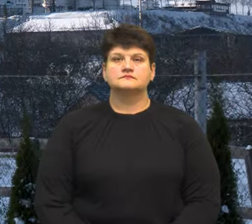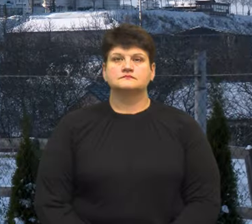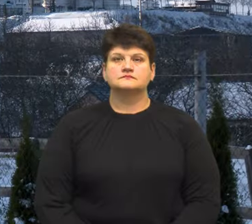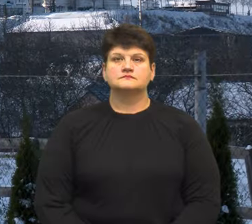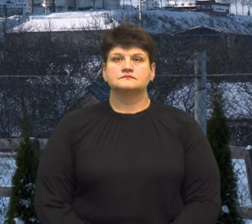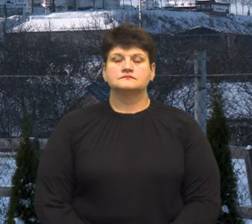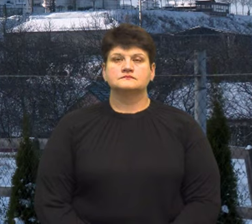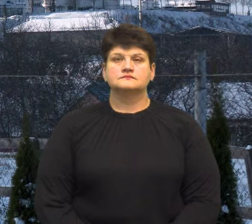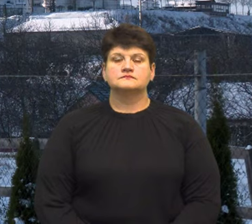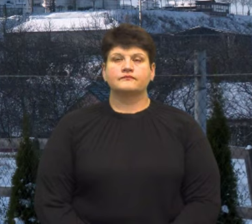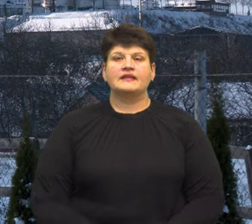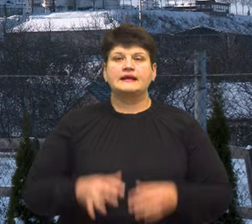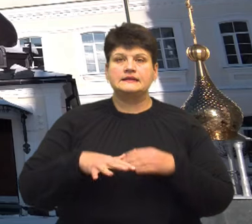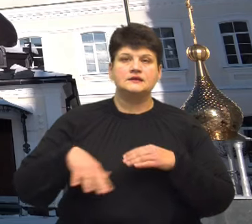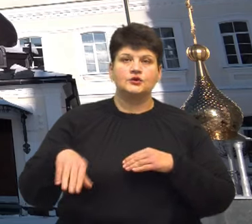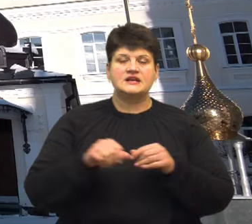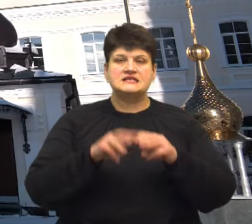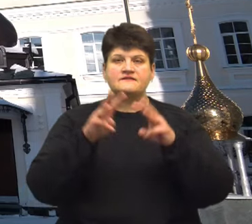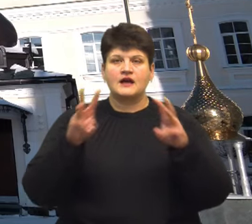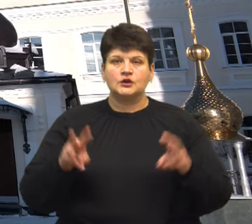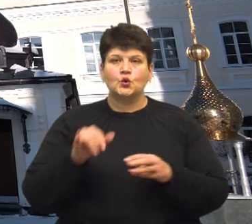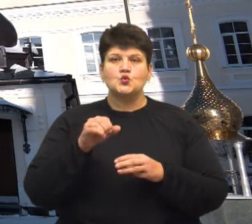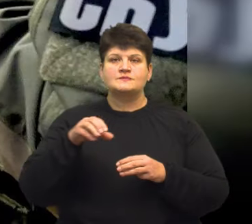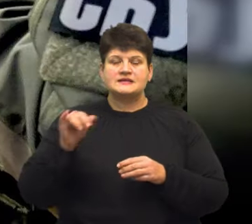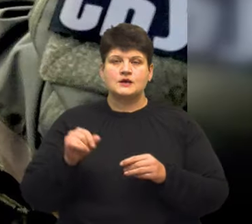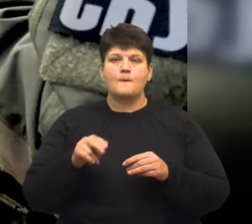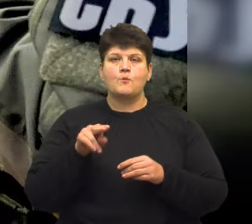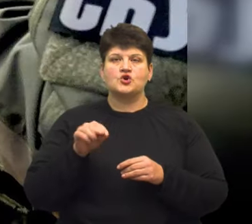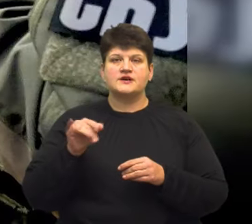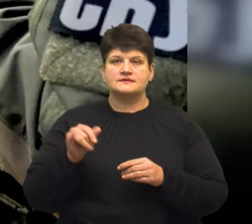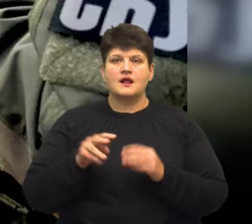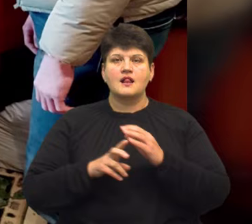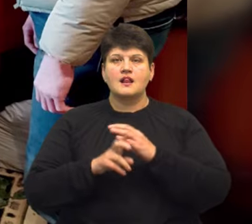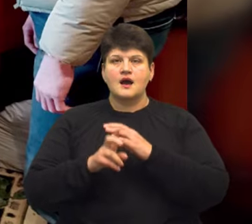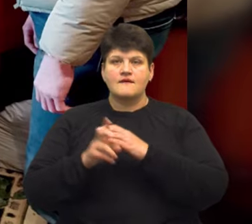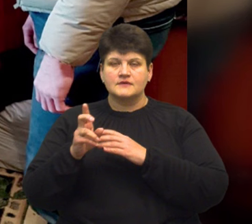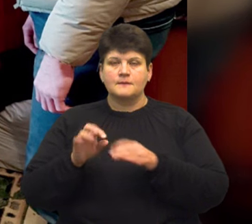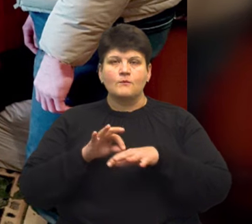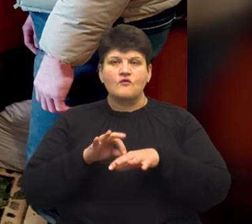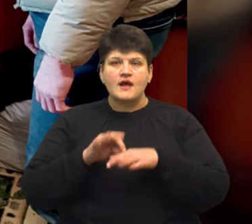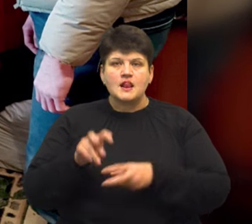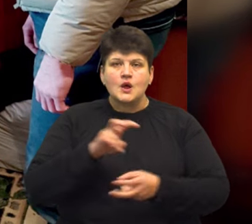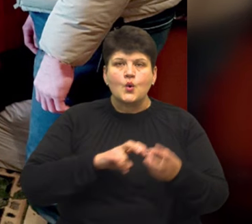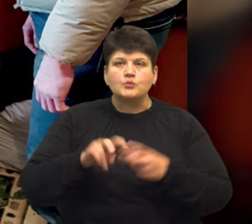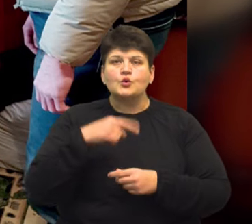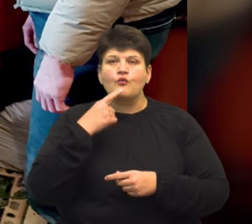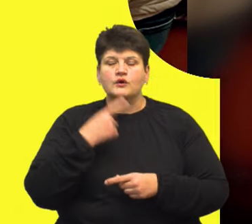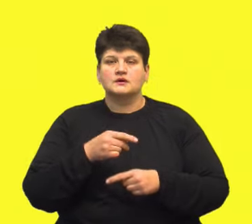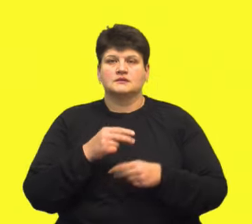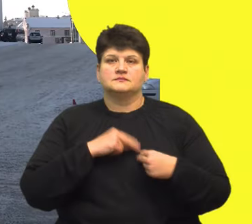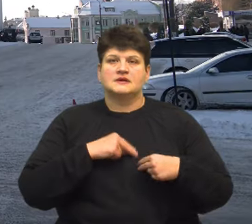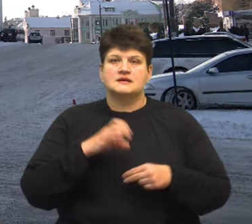На території Свято-Оспенської і Почаївської лаври провели обшук. Що кажуть представники СБУ та священники лаври?